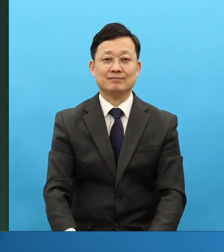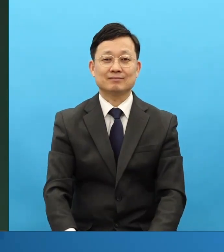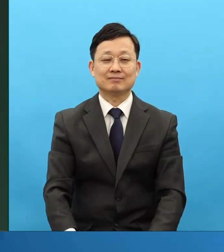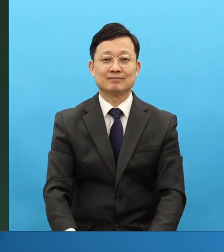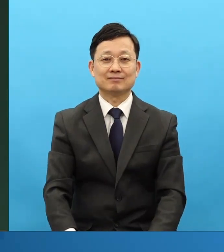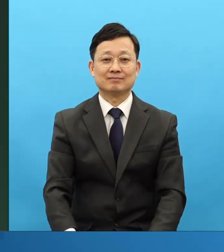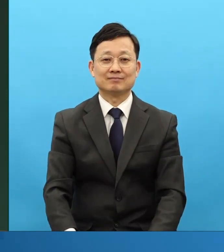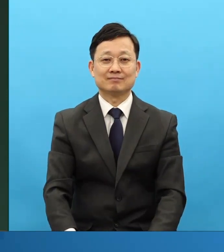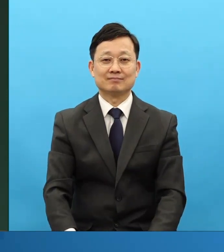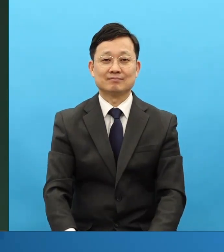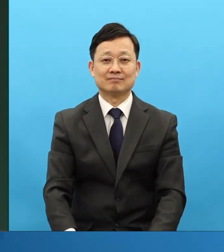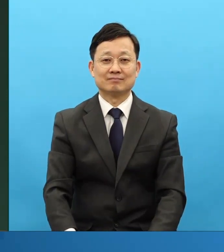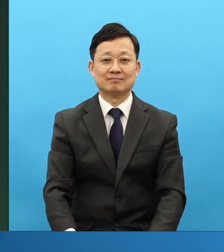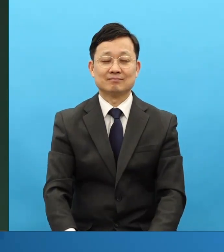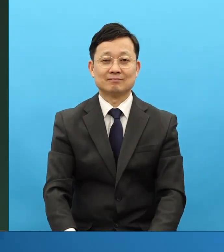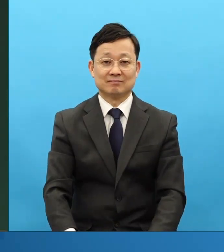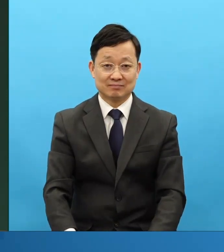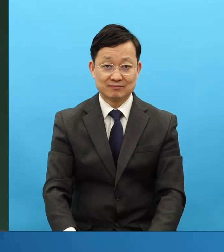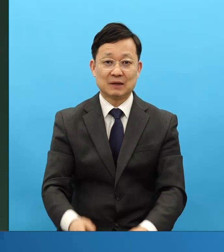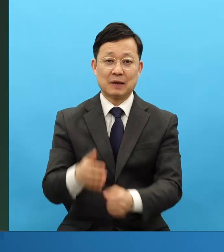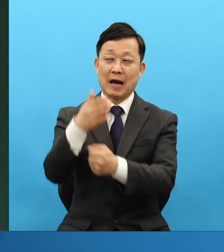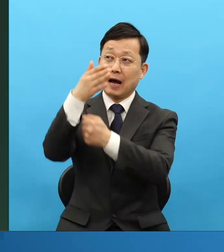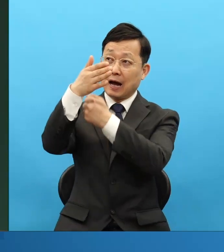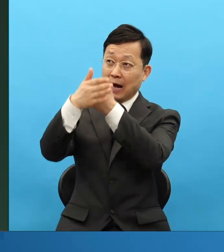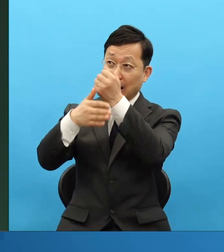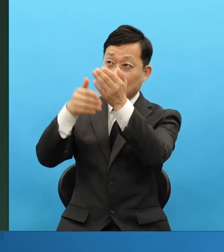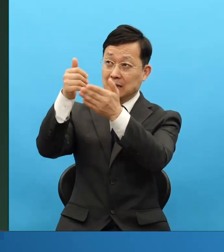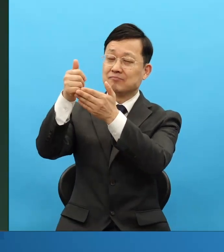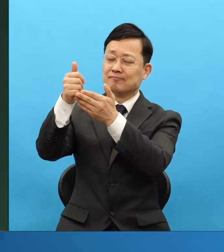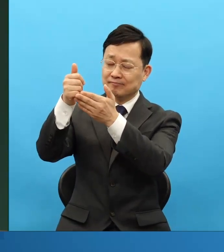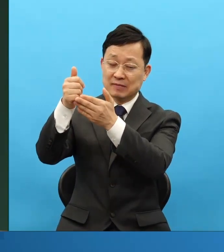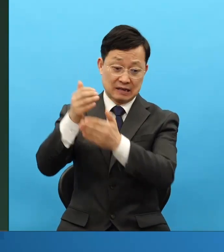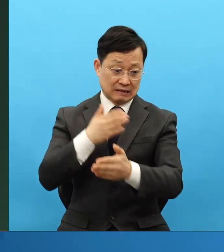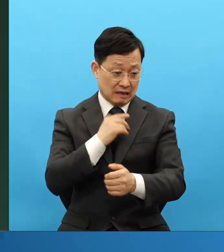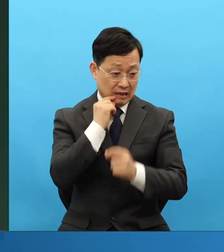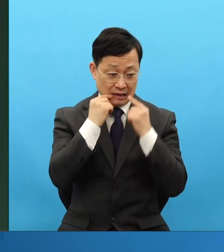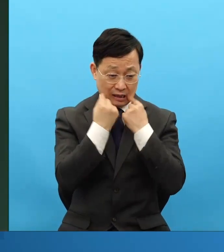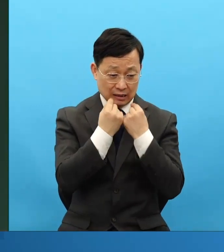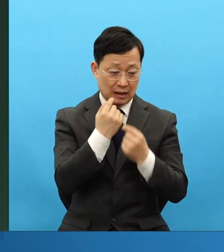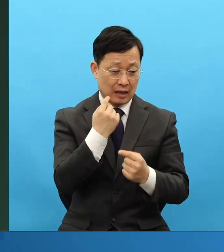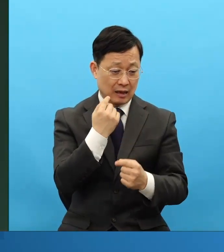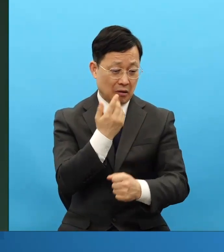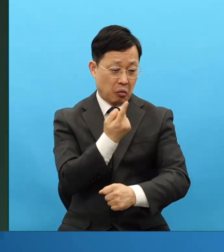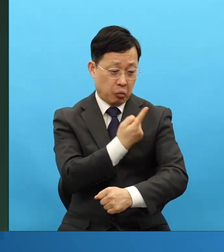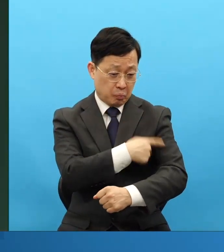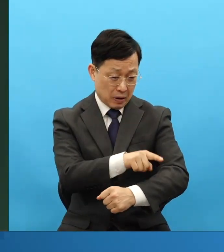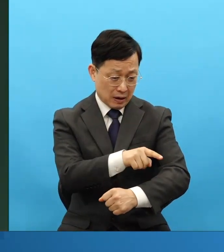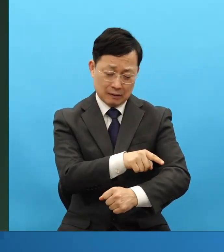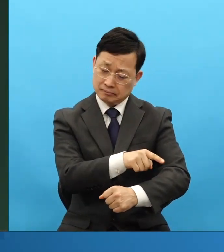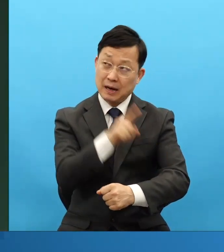그래서 힘과 능으로 안 되지만은 요호와의 신으로 대느니라.